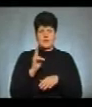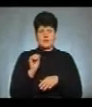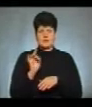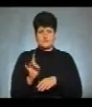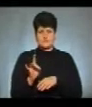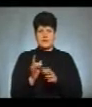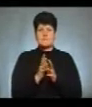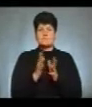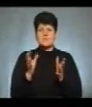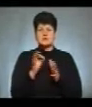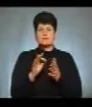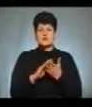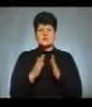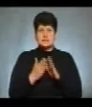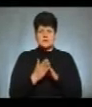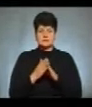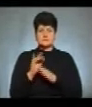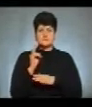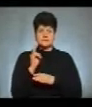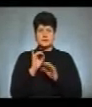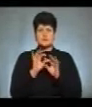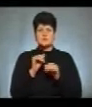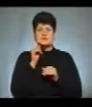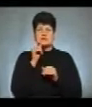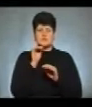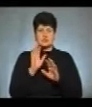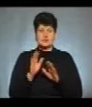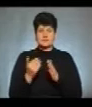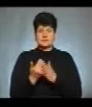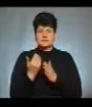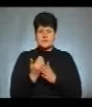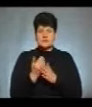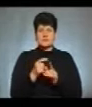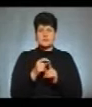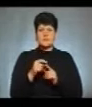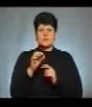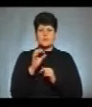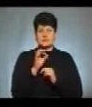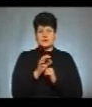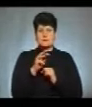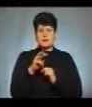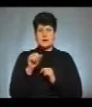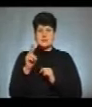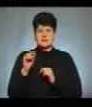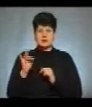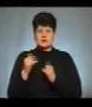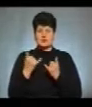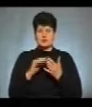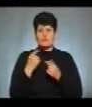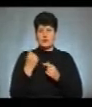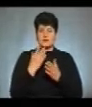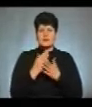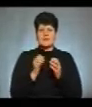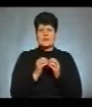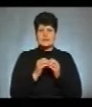Більше про стан немовлят ми розповімо у завтрашніх випусках. За словами Світлани Маціпури, на сьогодні в області є 10 діючих